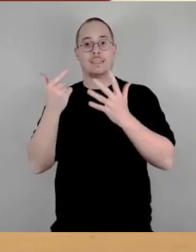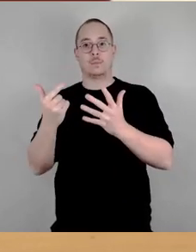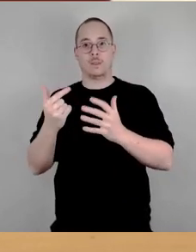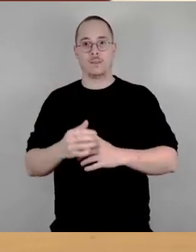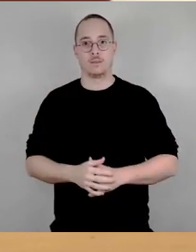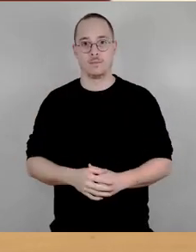Sitzungen